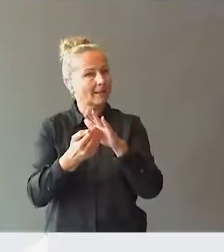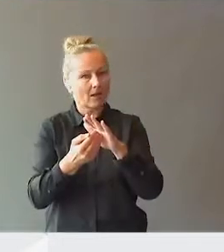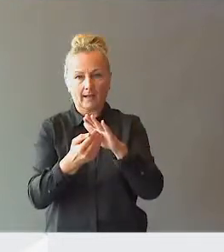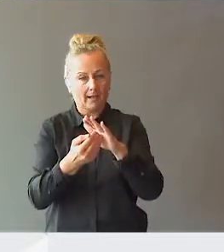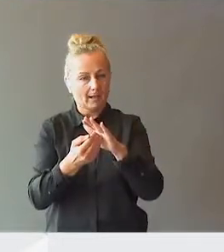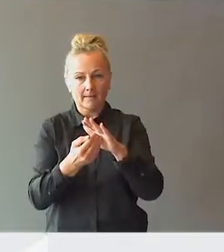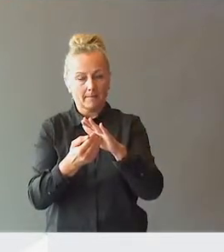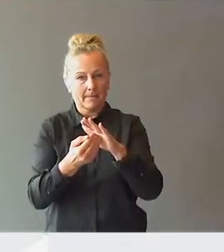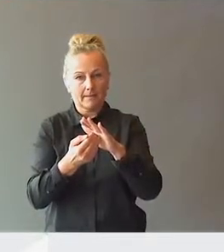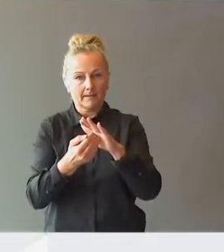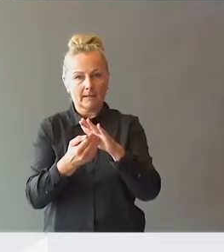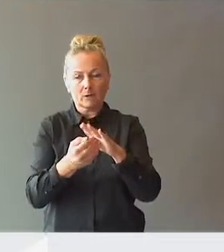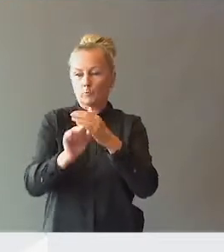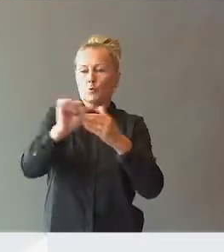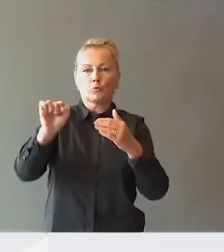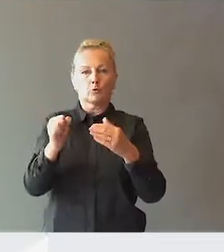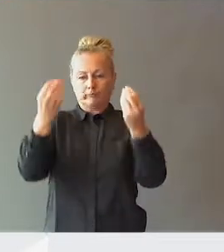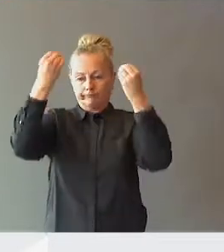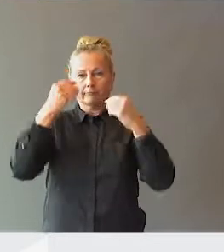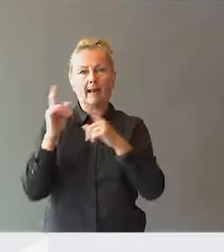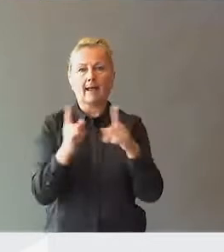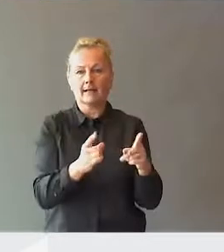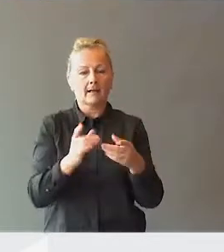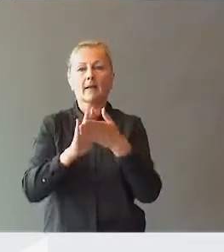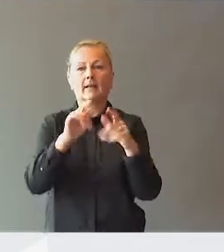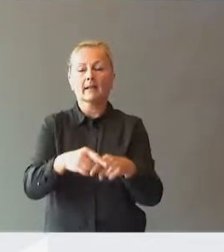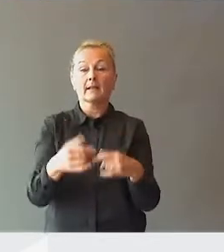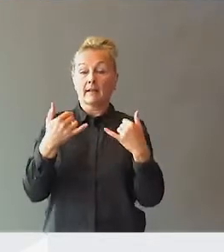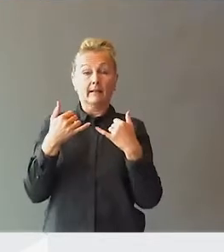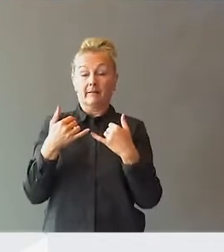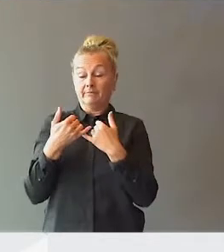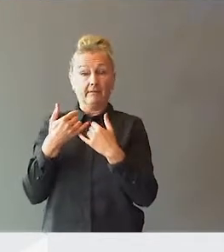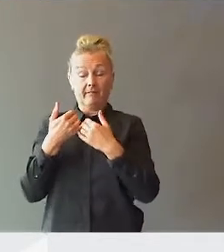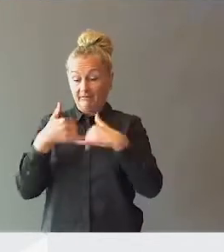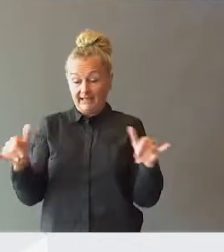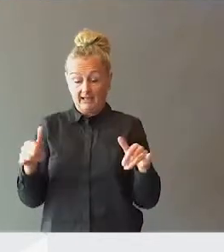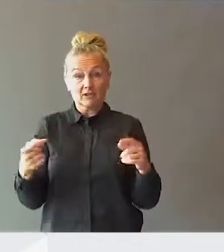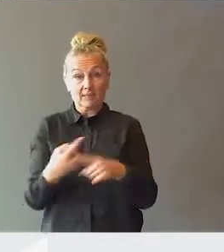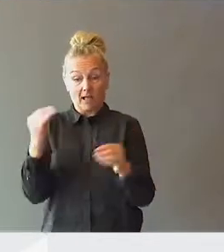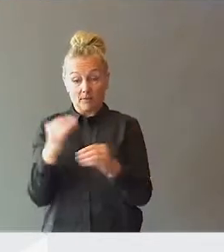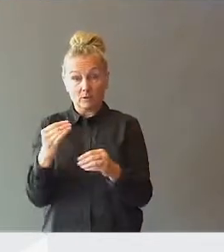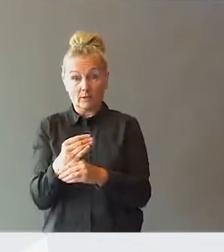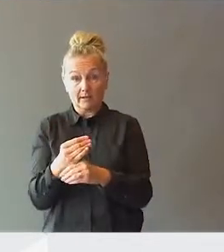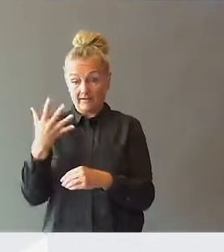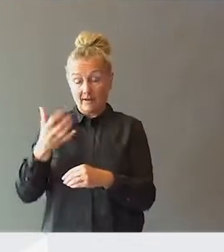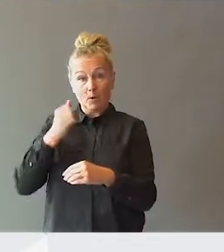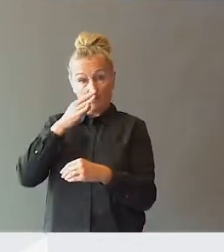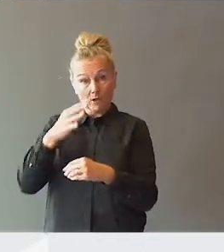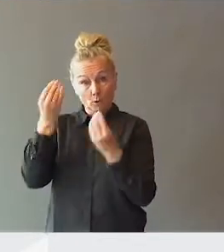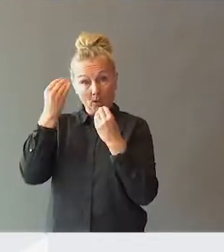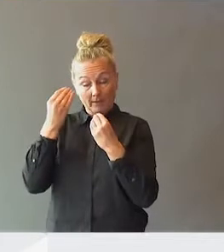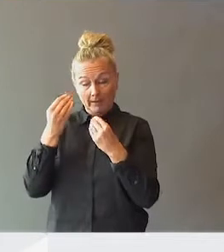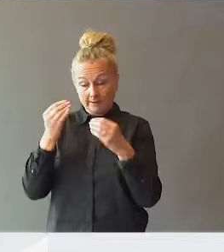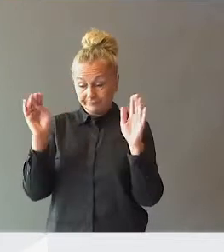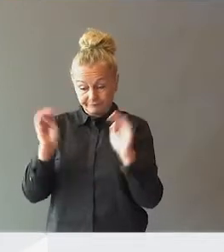til å utruste læreren i dag med dette. Det er faktisk fritt for spesialpedagogikk i den femårige masterutdanninger.